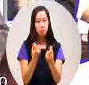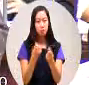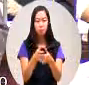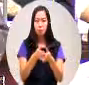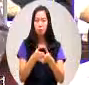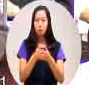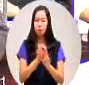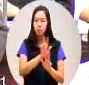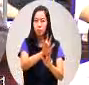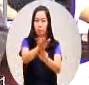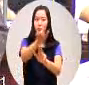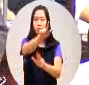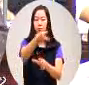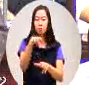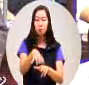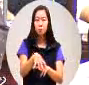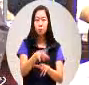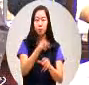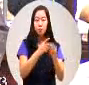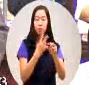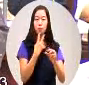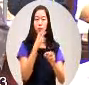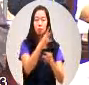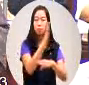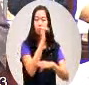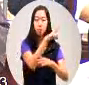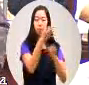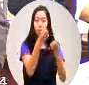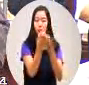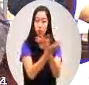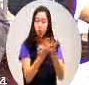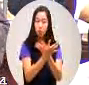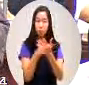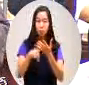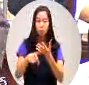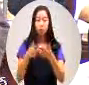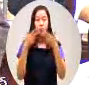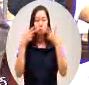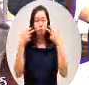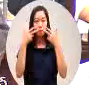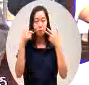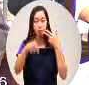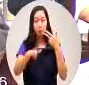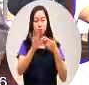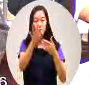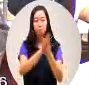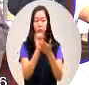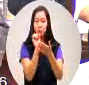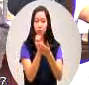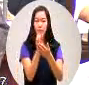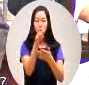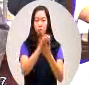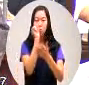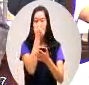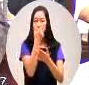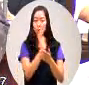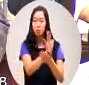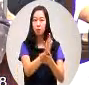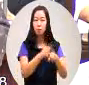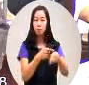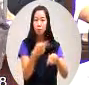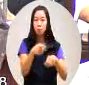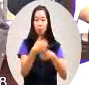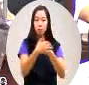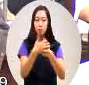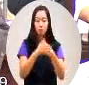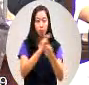政府沟通那我觉得这个部分原住民有他的特殊性那我觉得保留地化